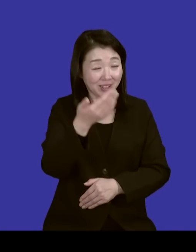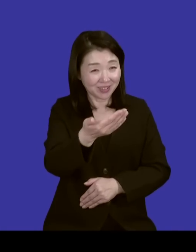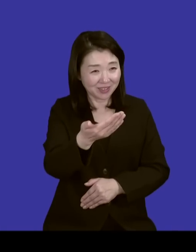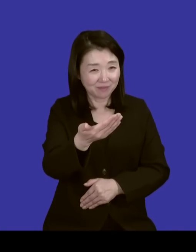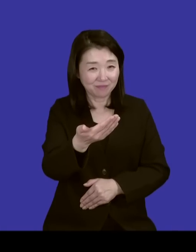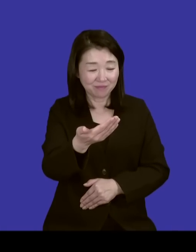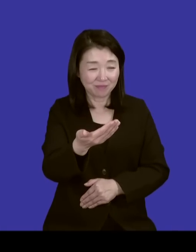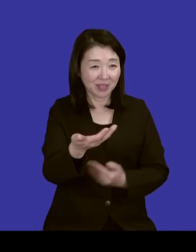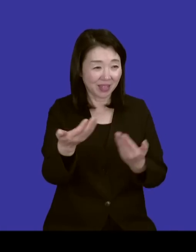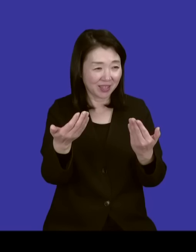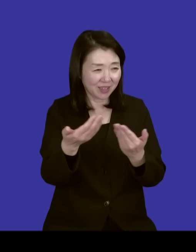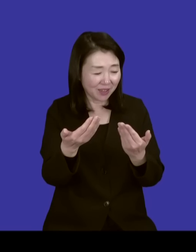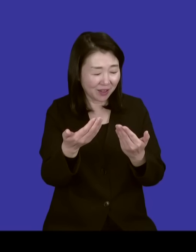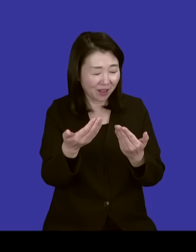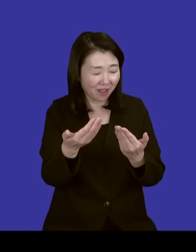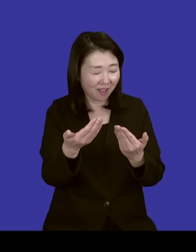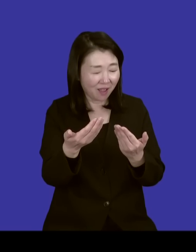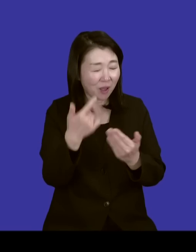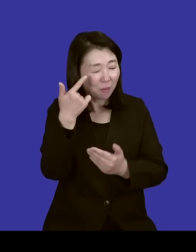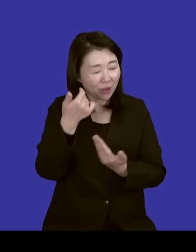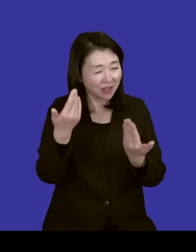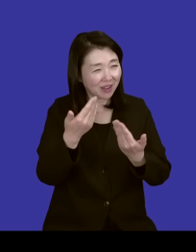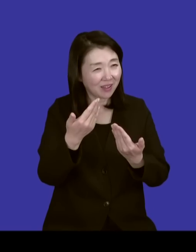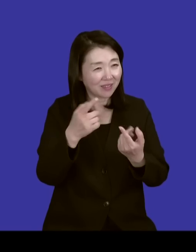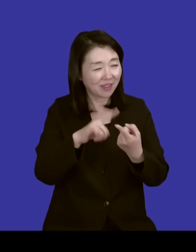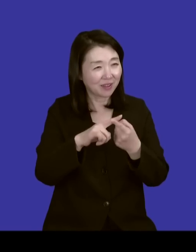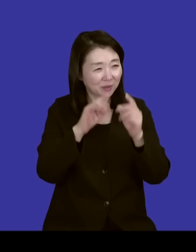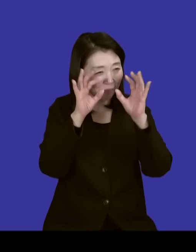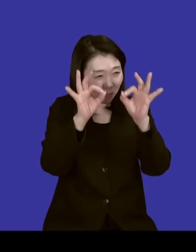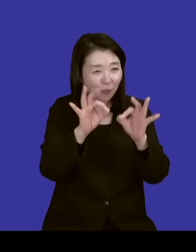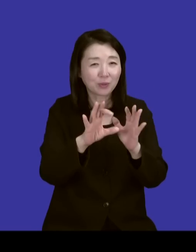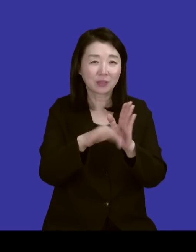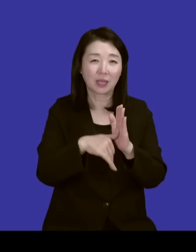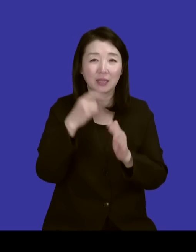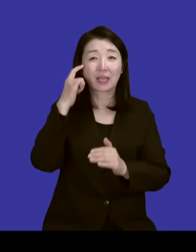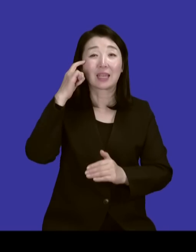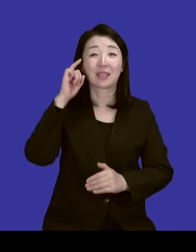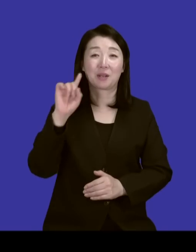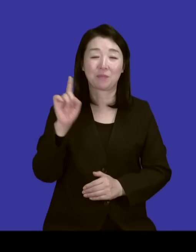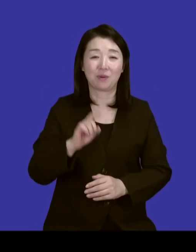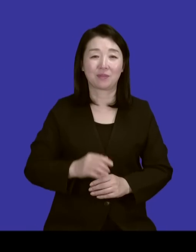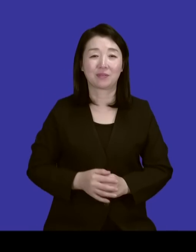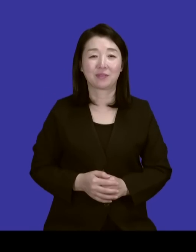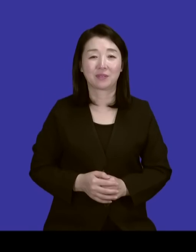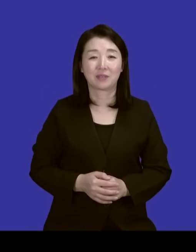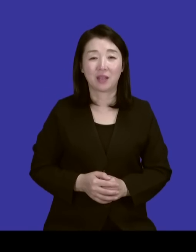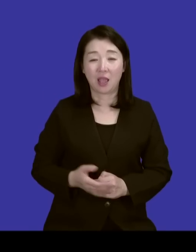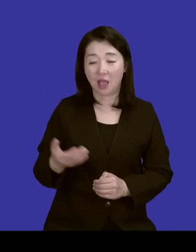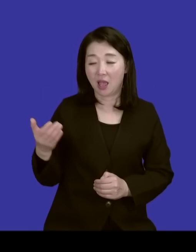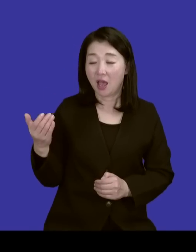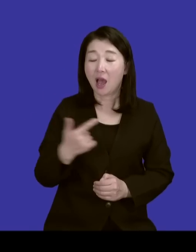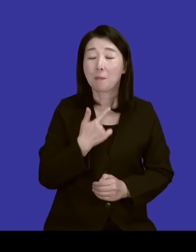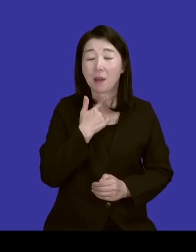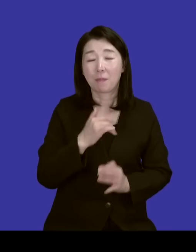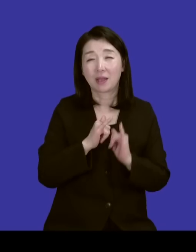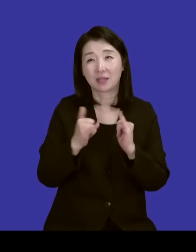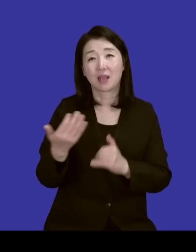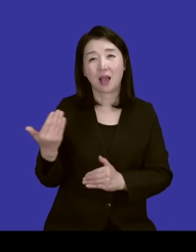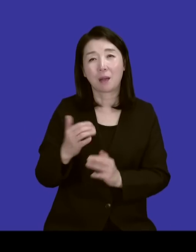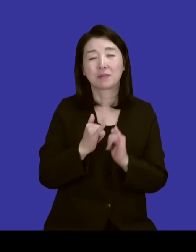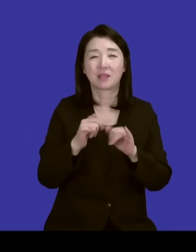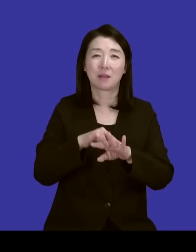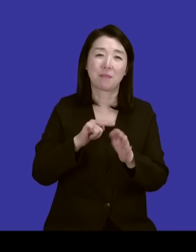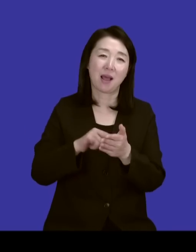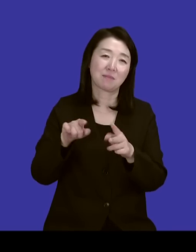삶을 잠깐이지만 들으면서 다시 제가 깨달았던 게 아 진짜 아파 본 사람이 아픈 사람 마음 안다.